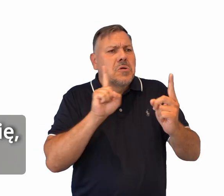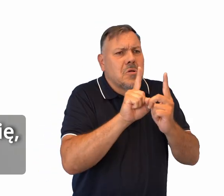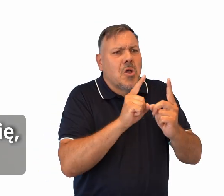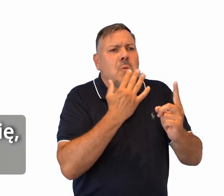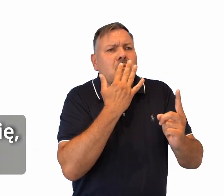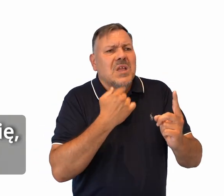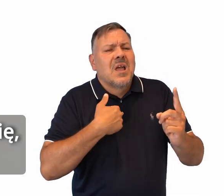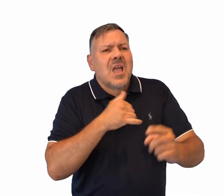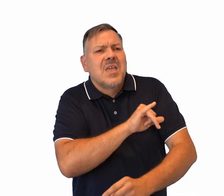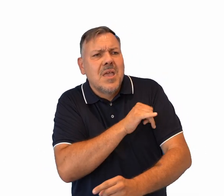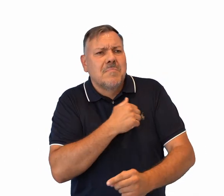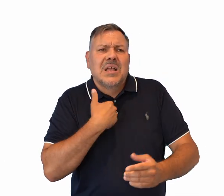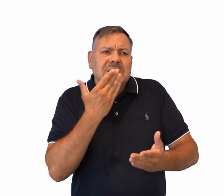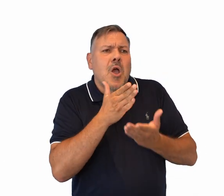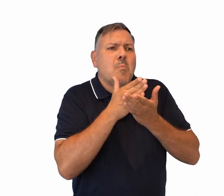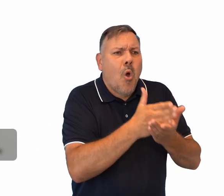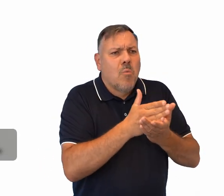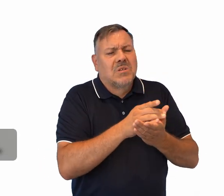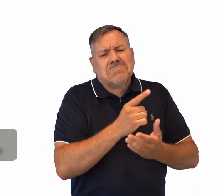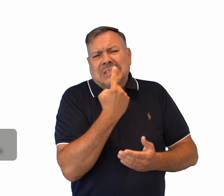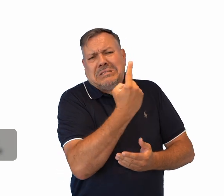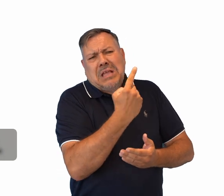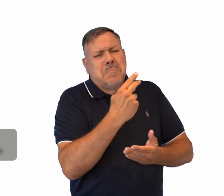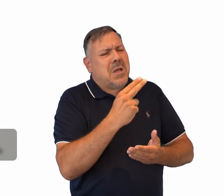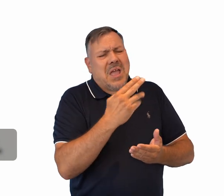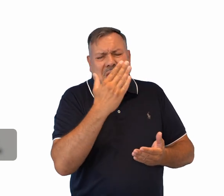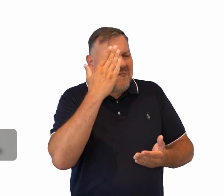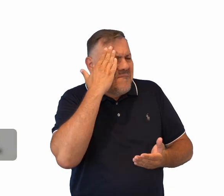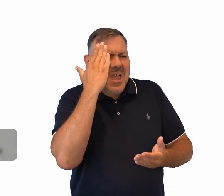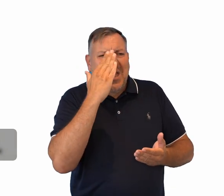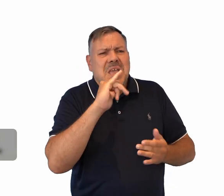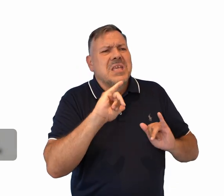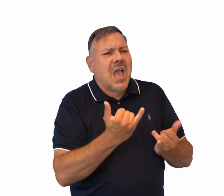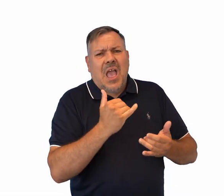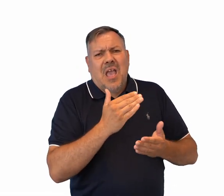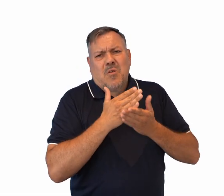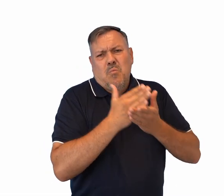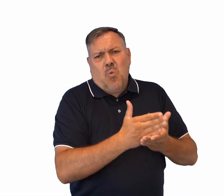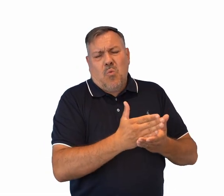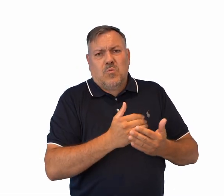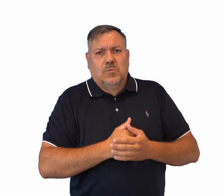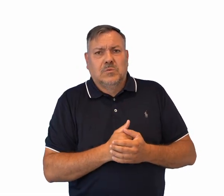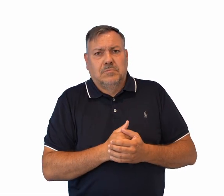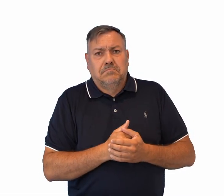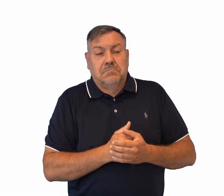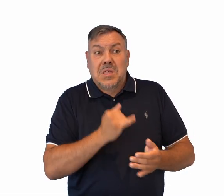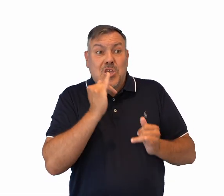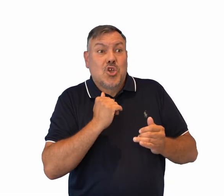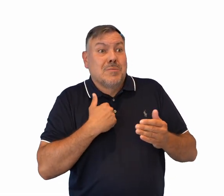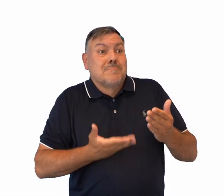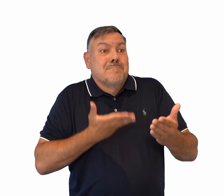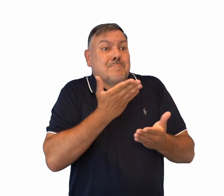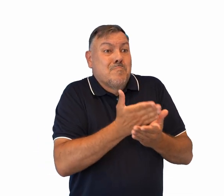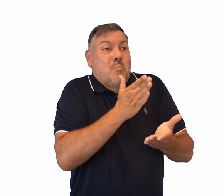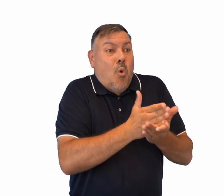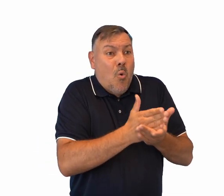przedstawić się, zaproponować pomoc. Taka osoba sama powinna wiedzieć, jak jej pomóc. jeżeli proponujemy pomoc